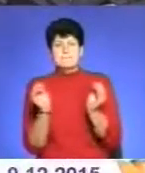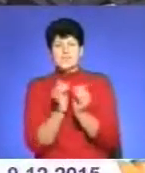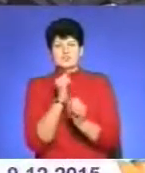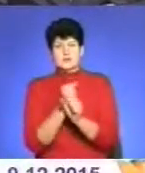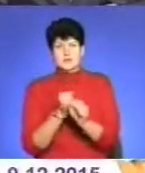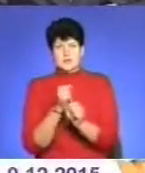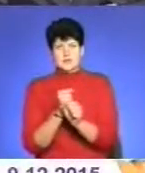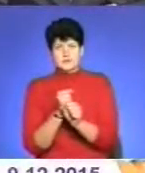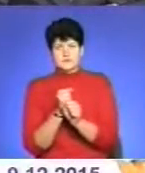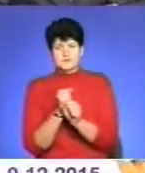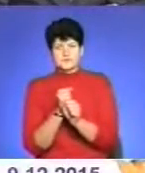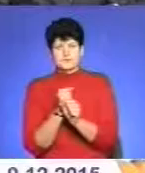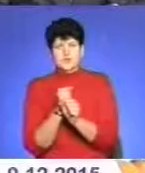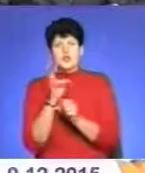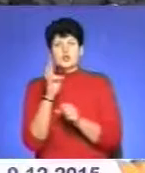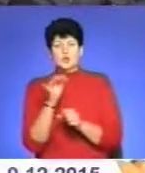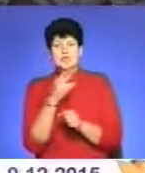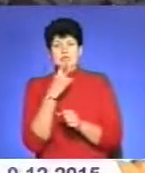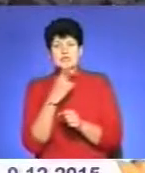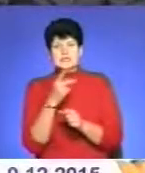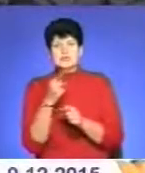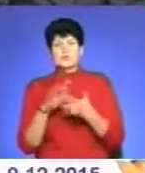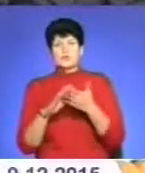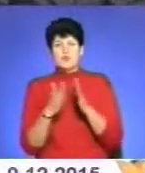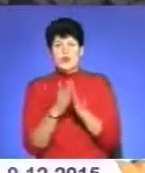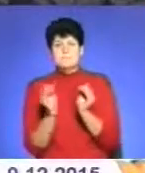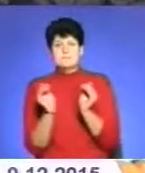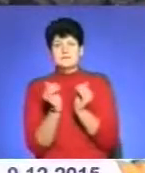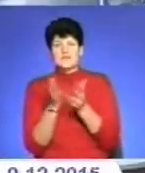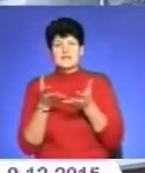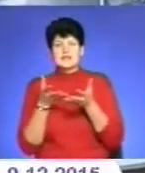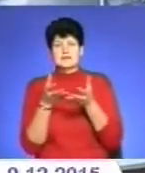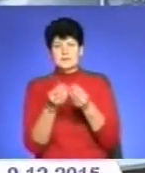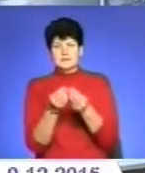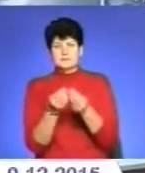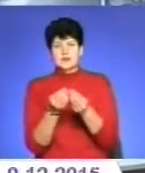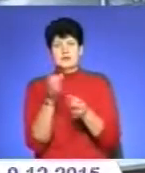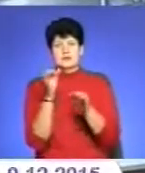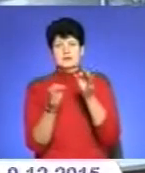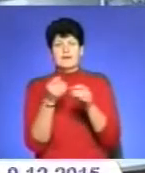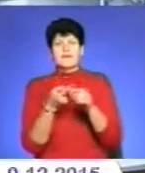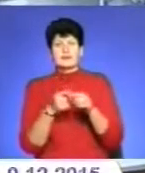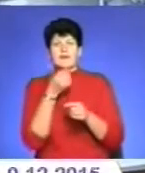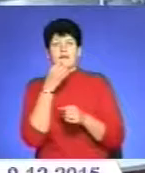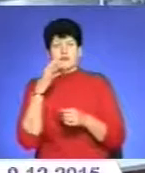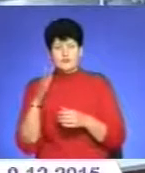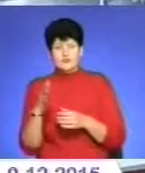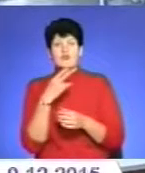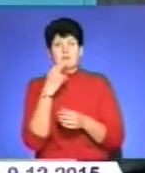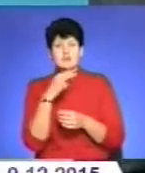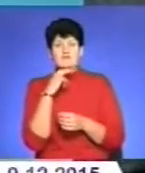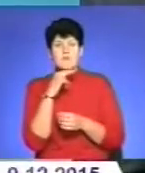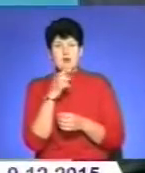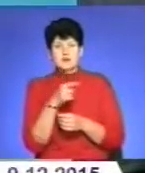Але, ісходя з усовів мінімізації і вліяния на окружаючу середу, це добре. Ви обратили внимание,